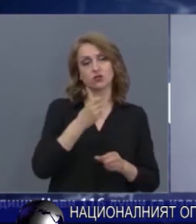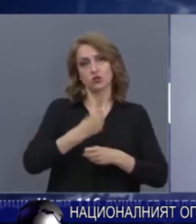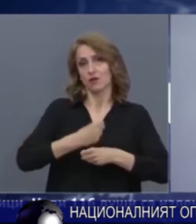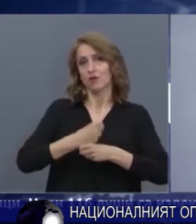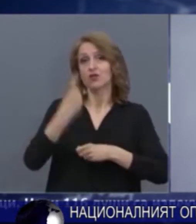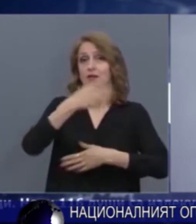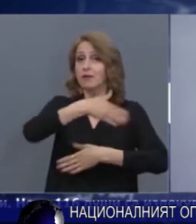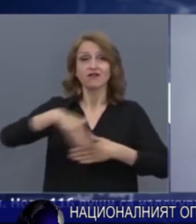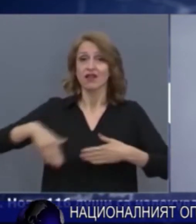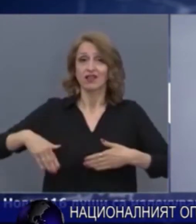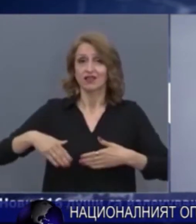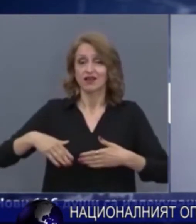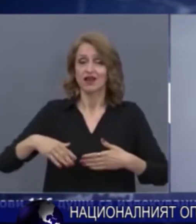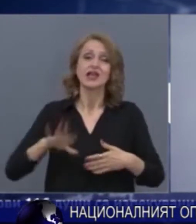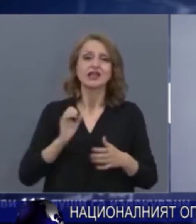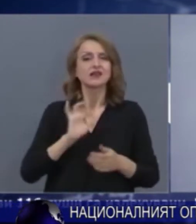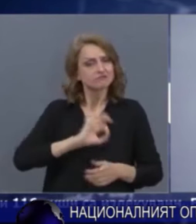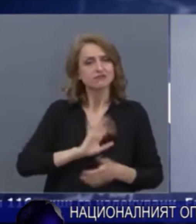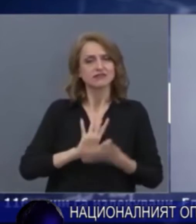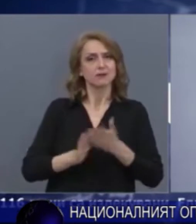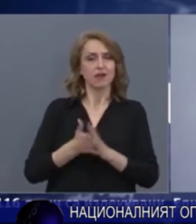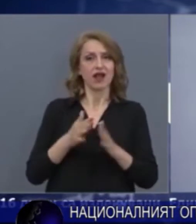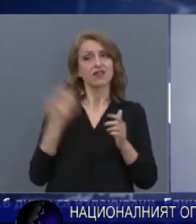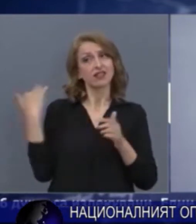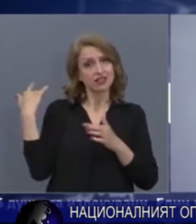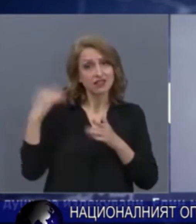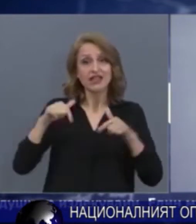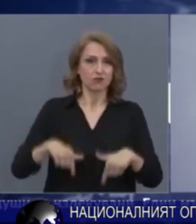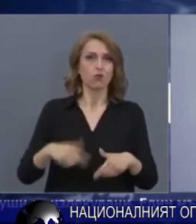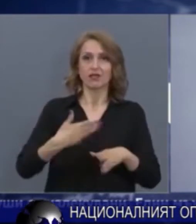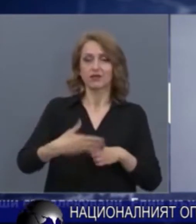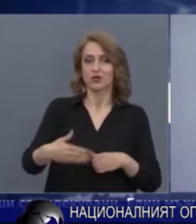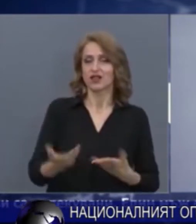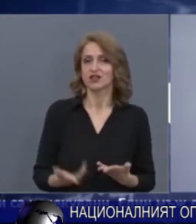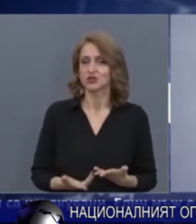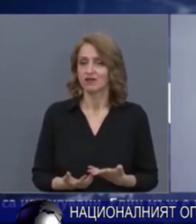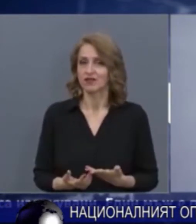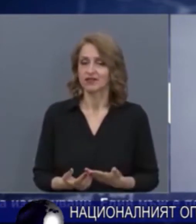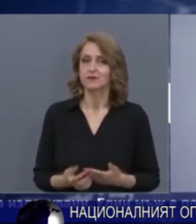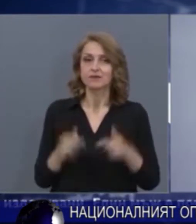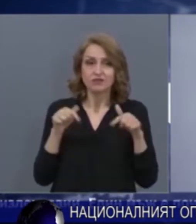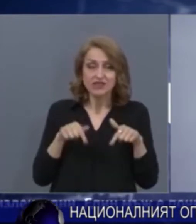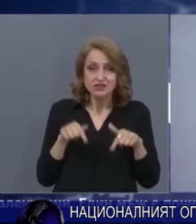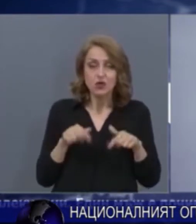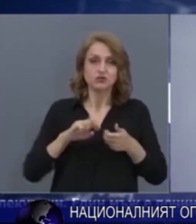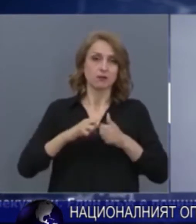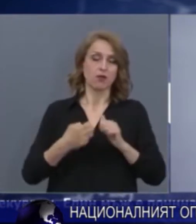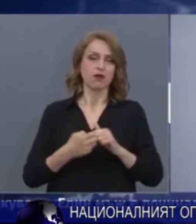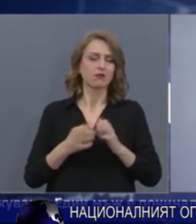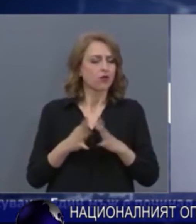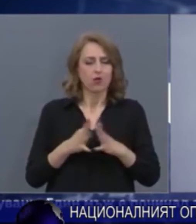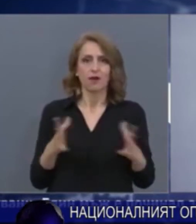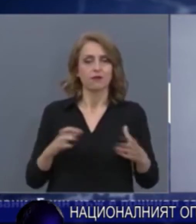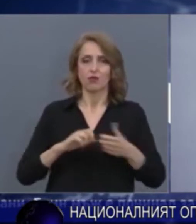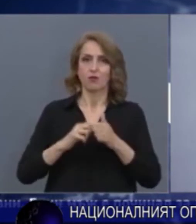които се справиха и се справят и в момента с тези, с този проблем. Огромен